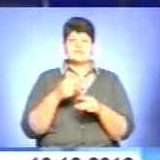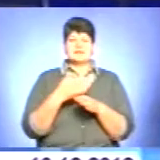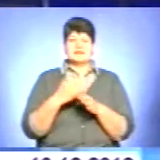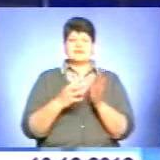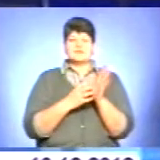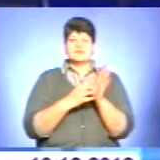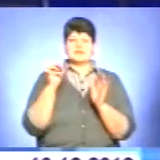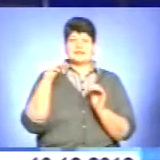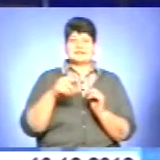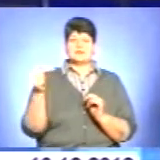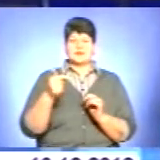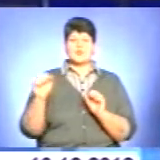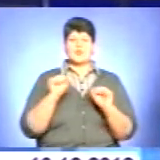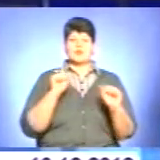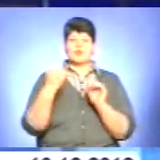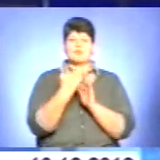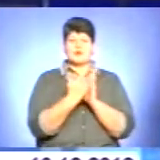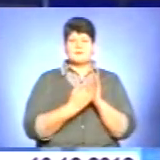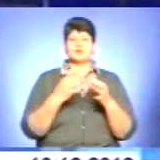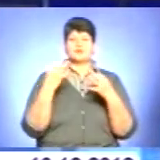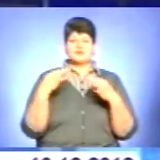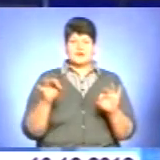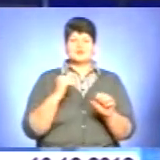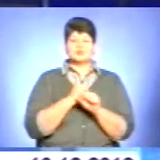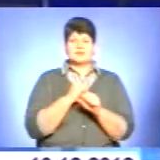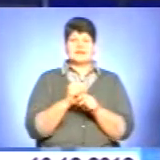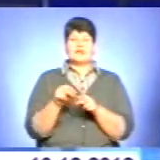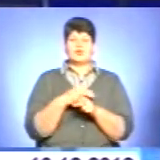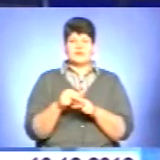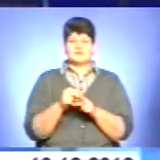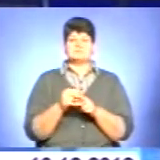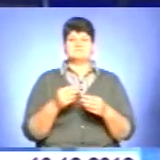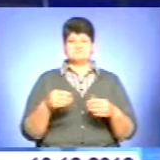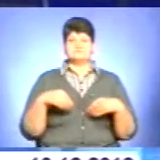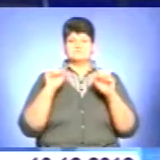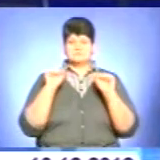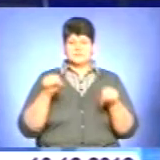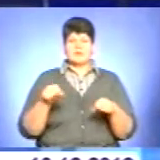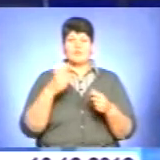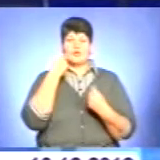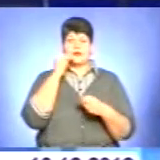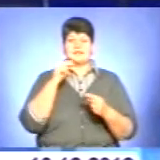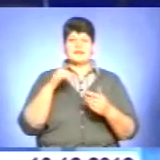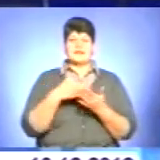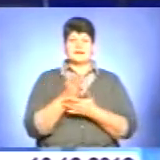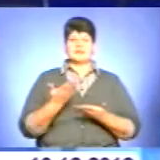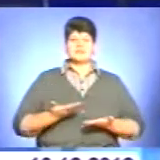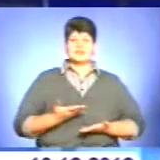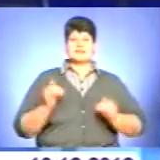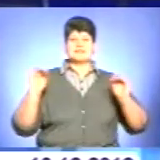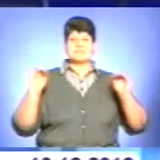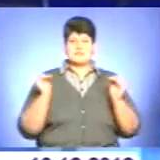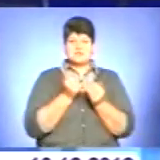гривень. Урядова програма дозволяє зробити лікування гіпертонії доступнішим, поліпшити якість життя пацієнтів, зменшити